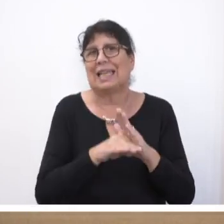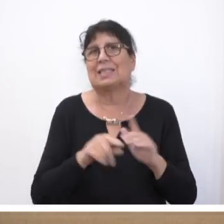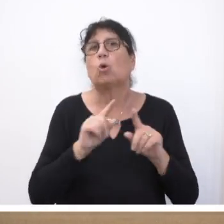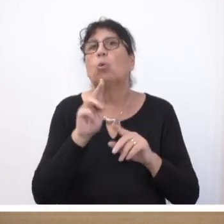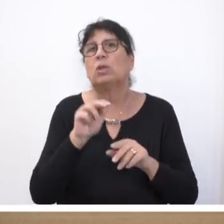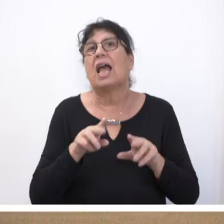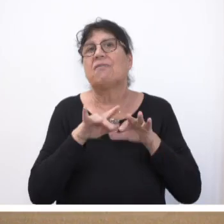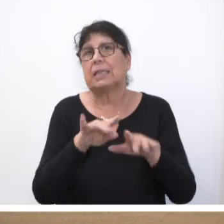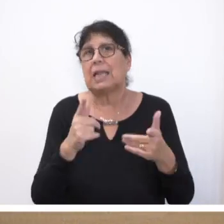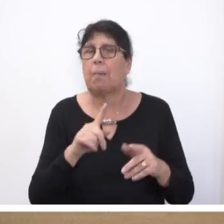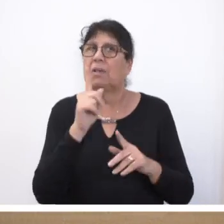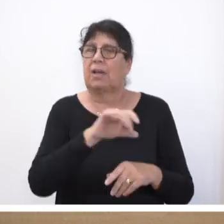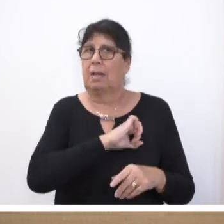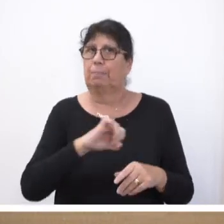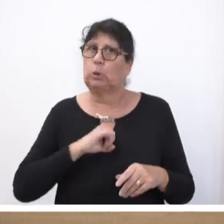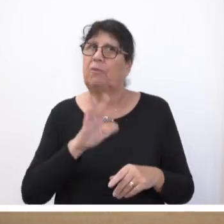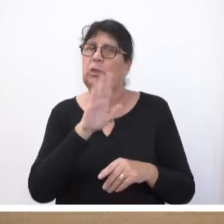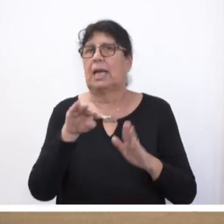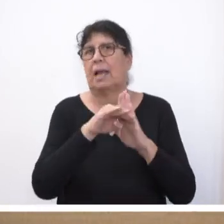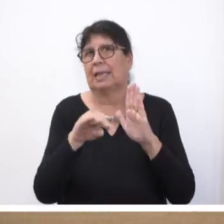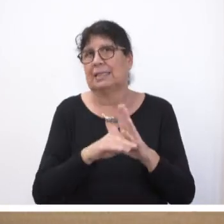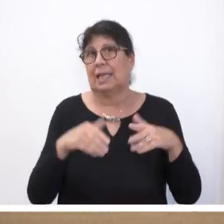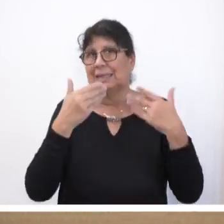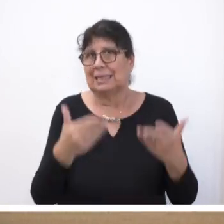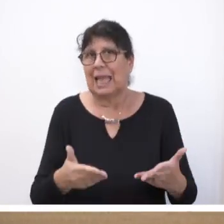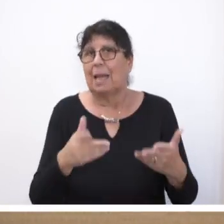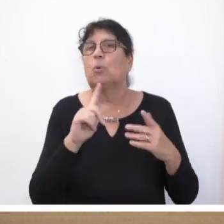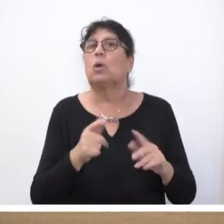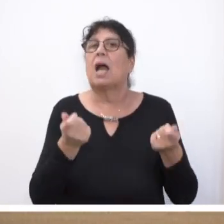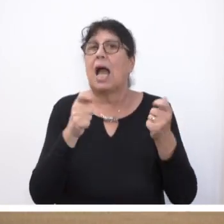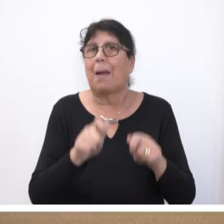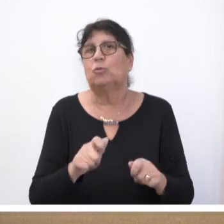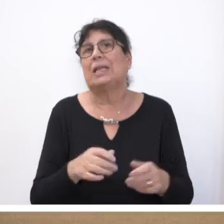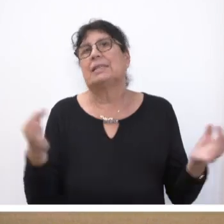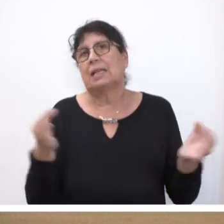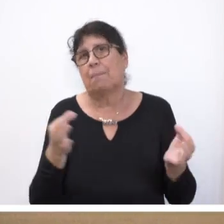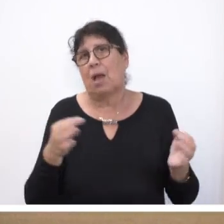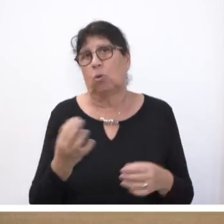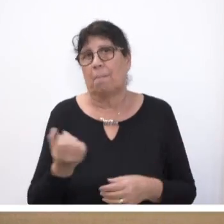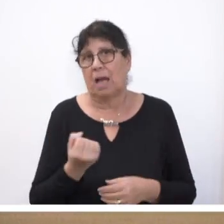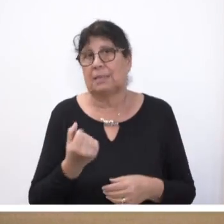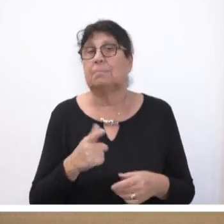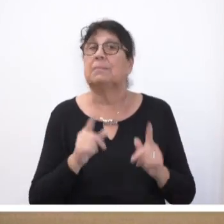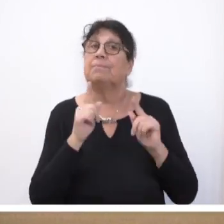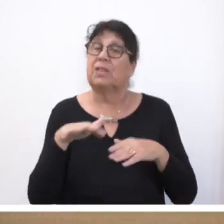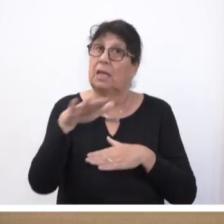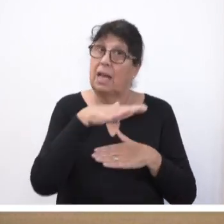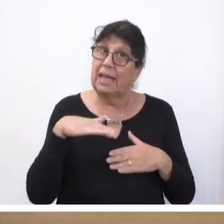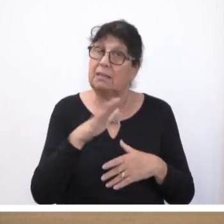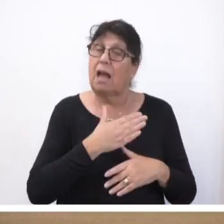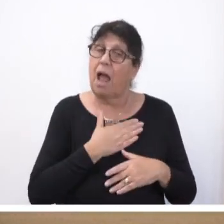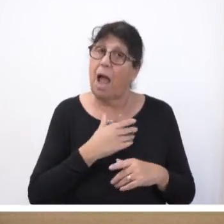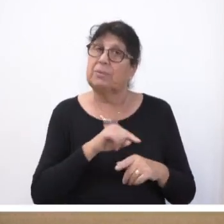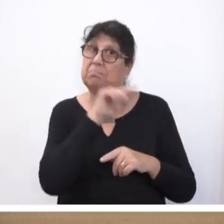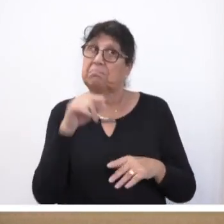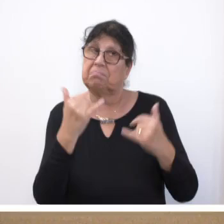weil der Bund von seiner Gesetzgebungszuständigkeit durch Gesetz abschließend Gebrauch gemacht hat. Die Länder haben also die ihnen